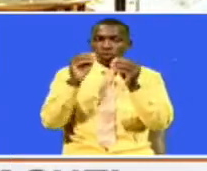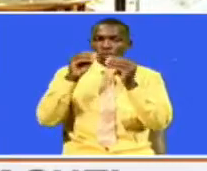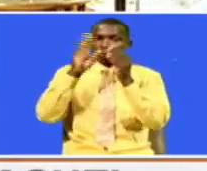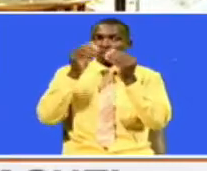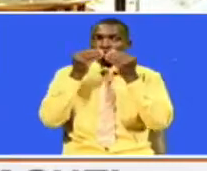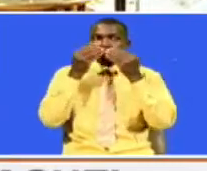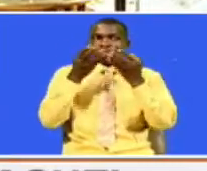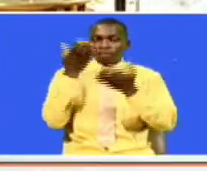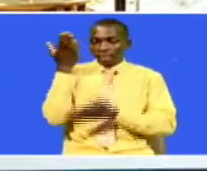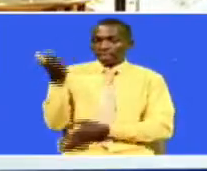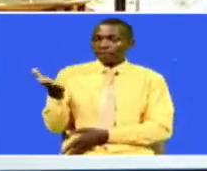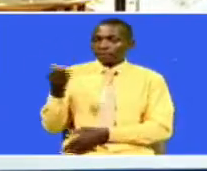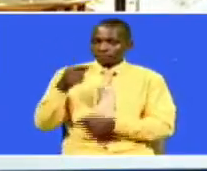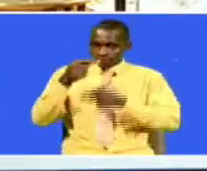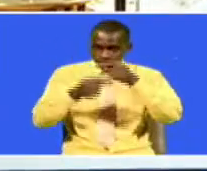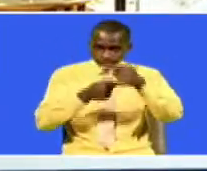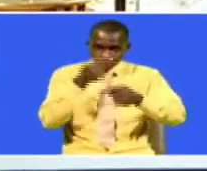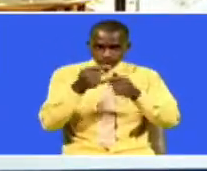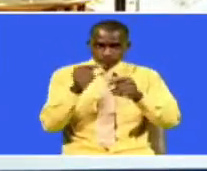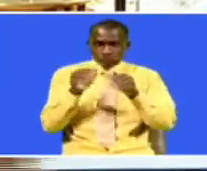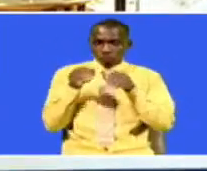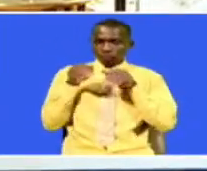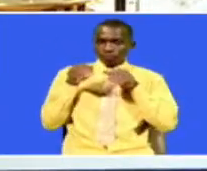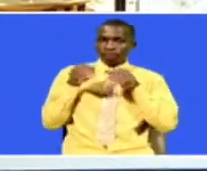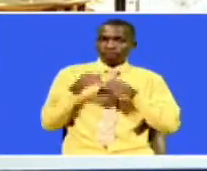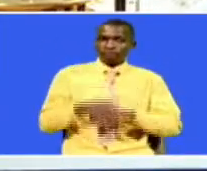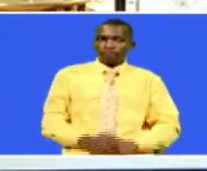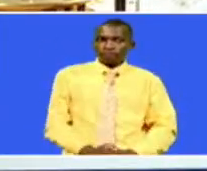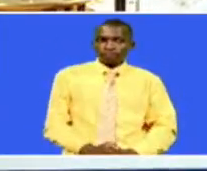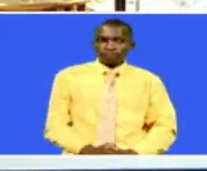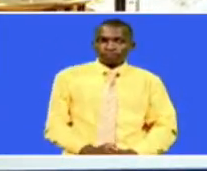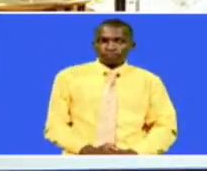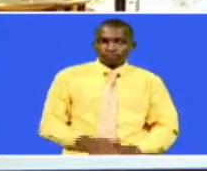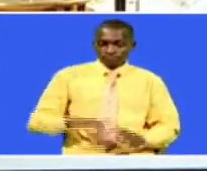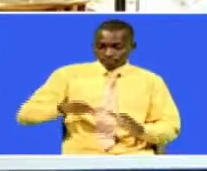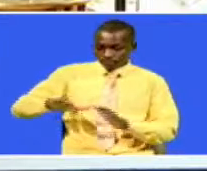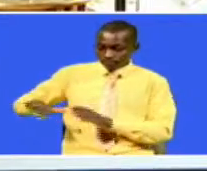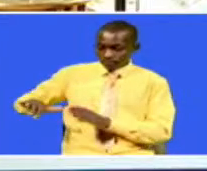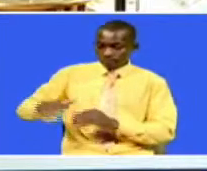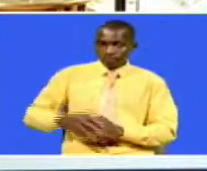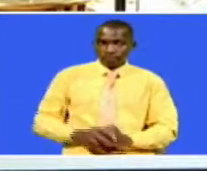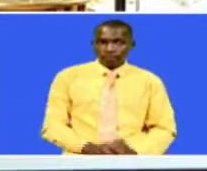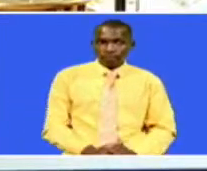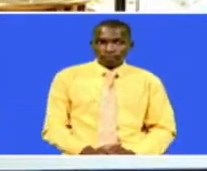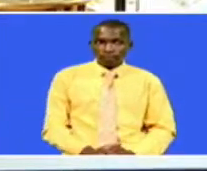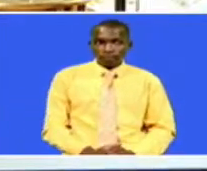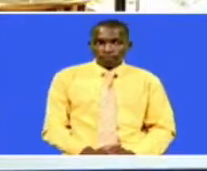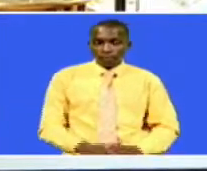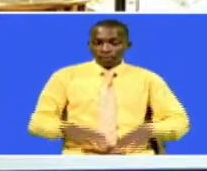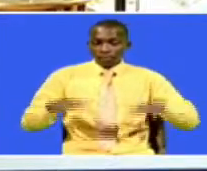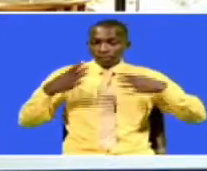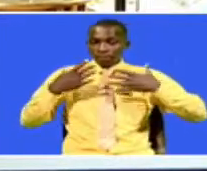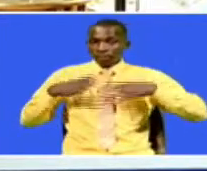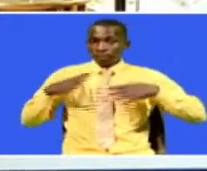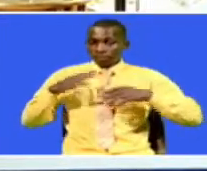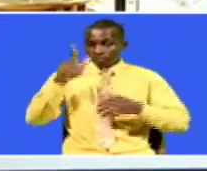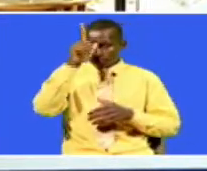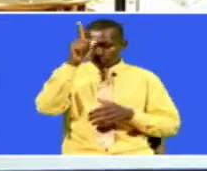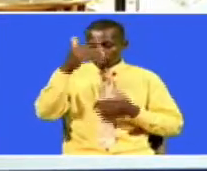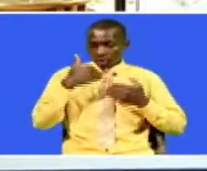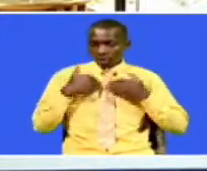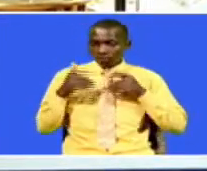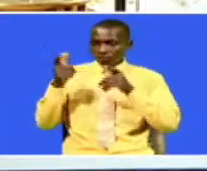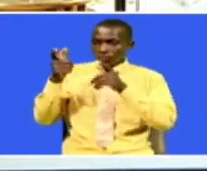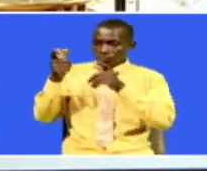Uta za maji kwa hivo, endelea kutegea. Tukiendelea na tarifa zaidi wa kazi wa laikipi ya umekabiliwa na tishio la